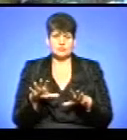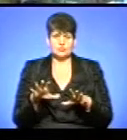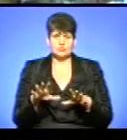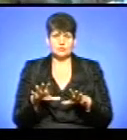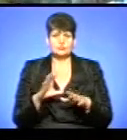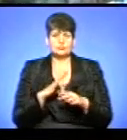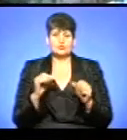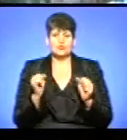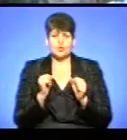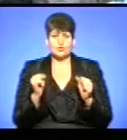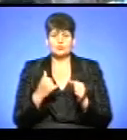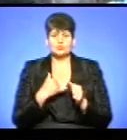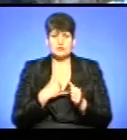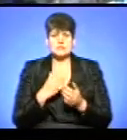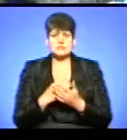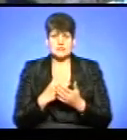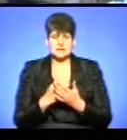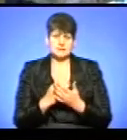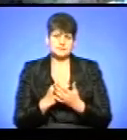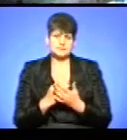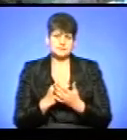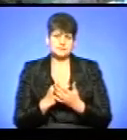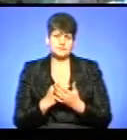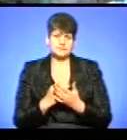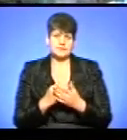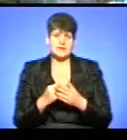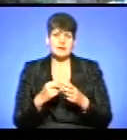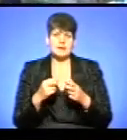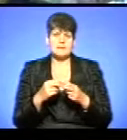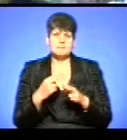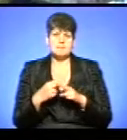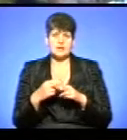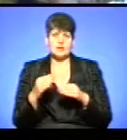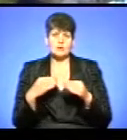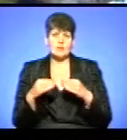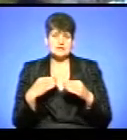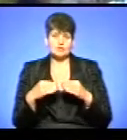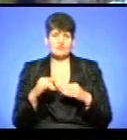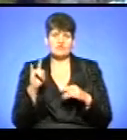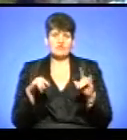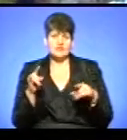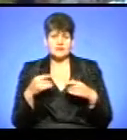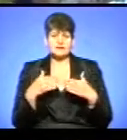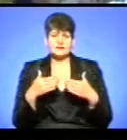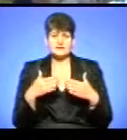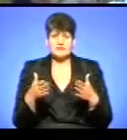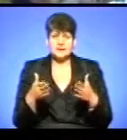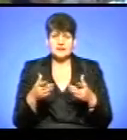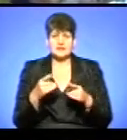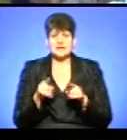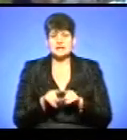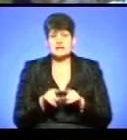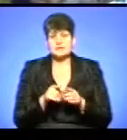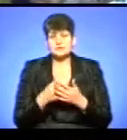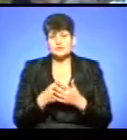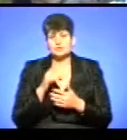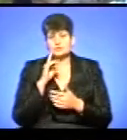відносно холодно. Хоча в нас є металопластикові вікна, металопластикові двері, тому комфортніше,